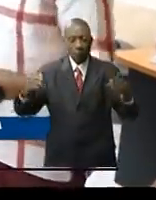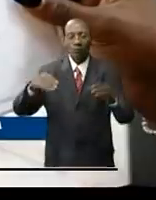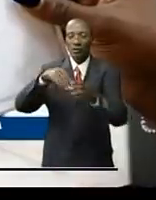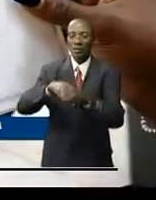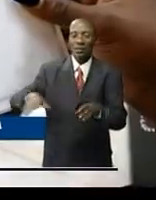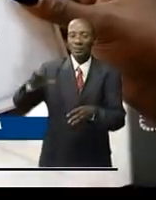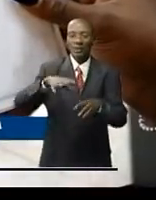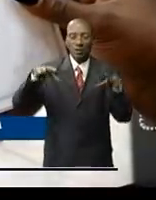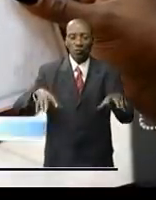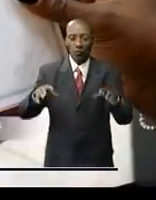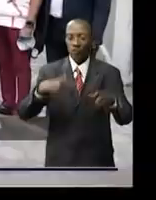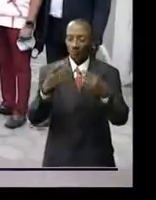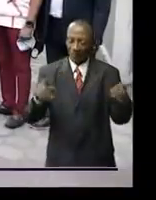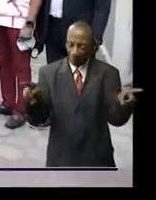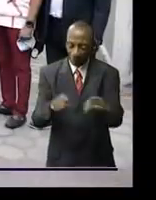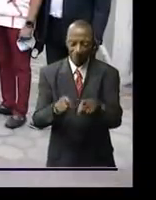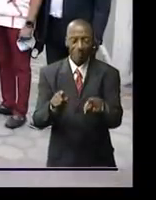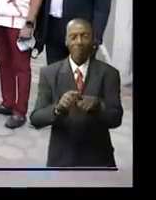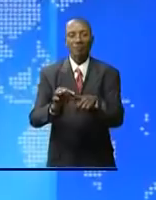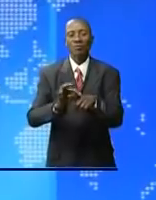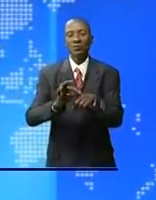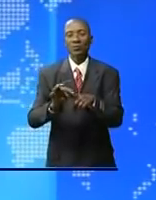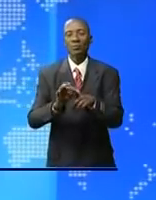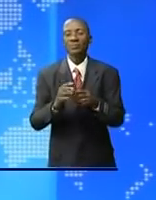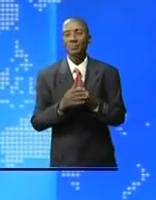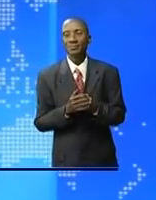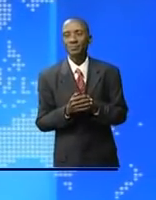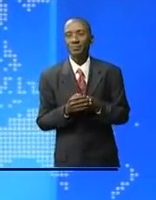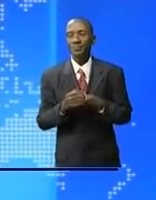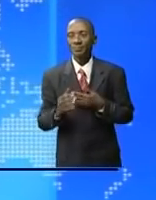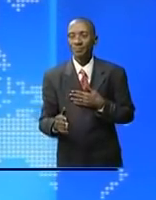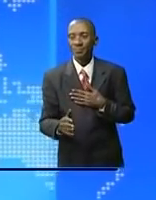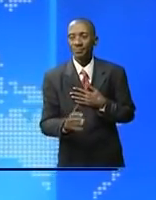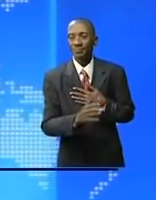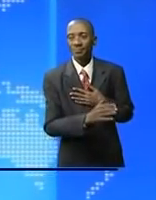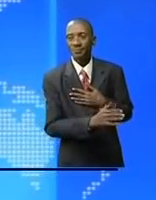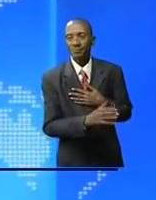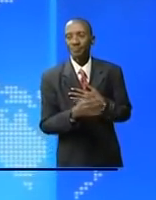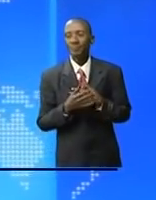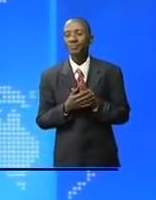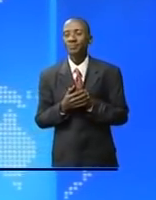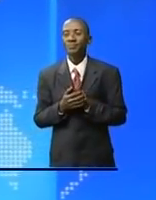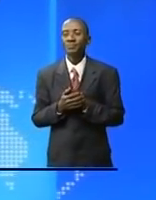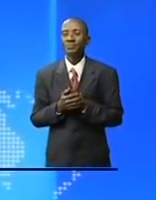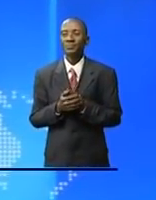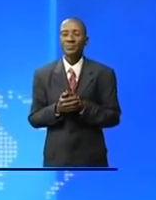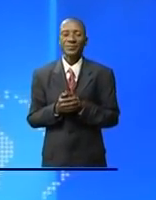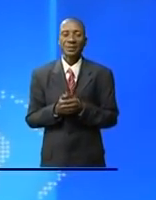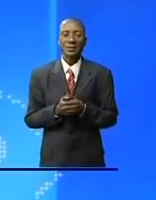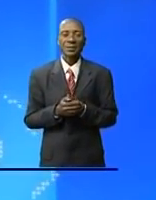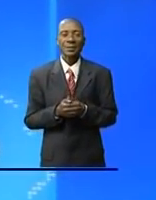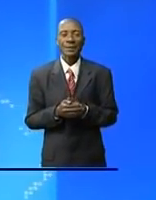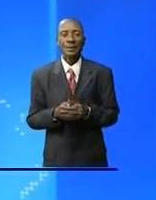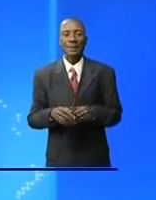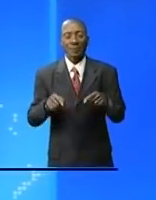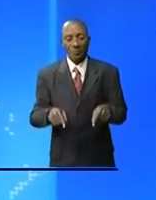d'information sur le pédoyer à mener la fondation Denise Nyakirouchi c'est qui dit à la rescousse des femmes prises en